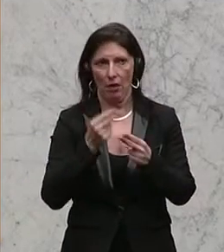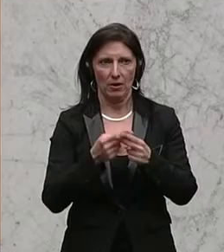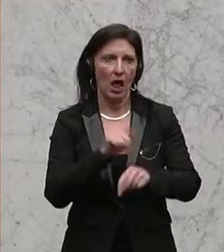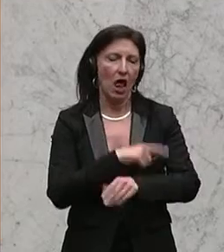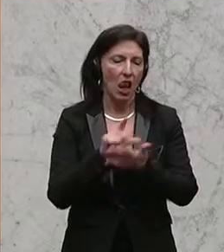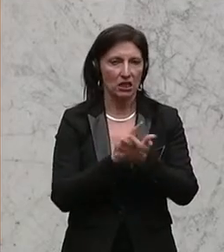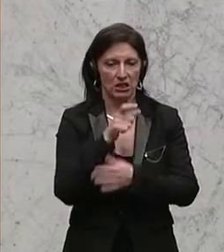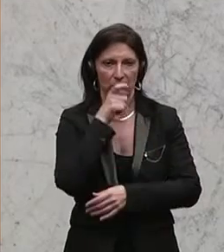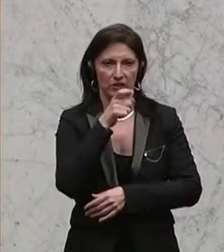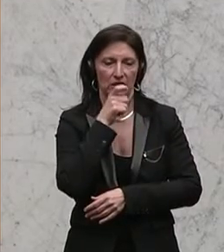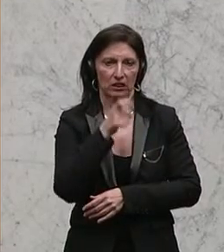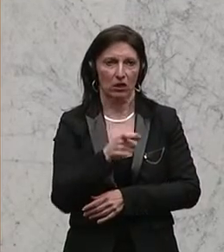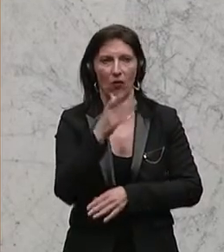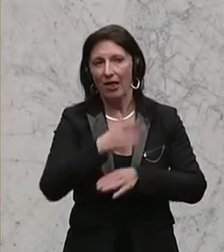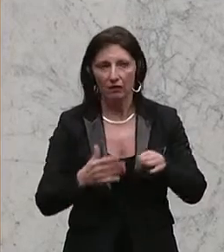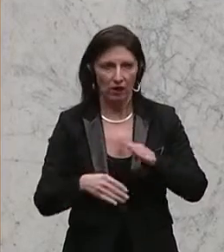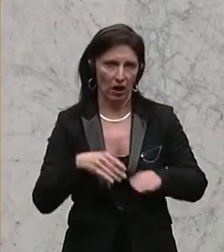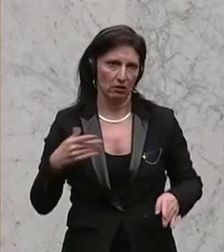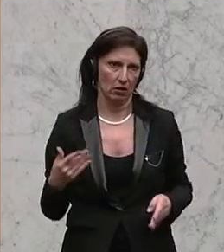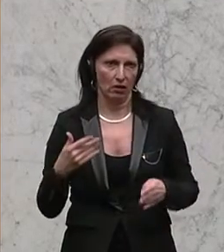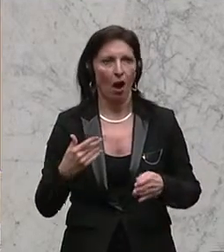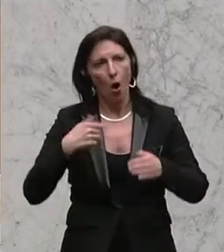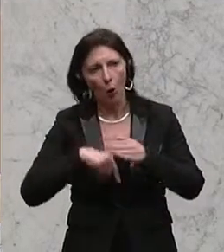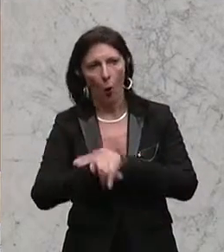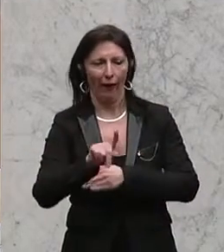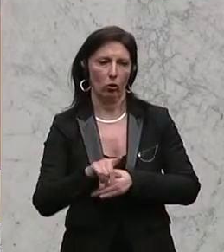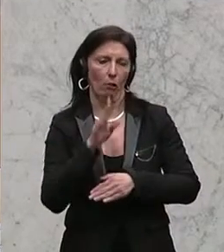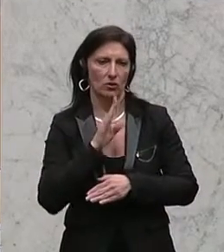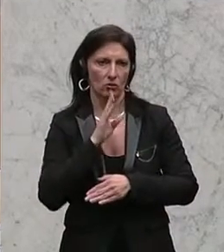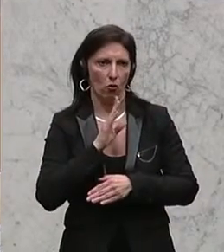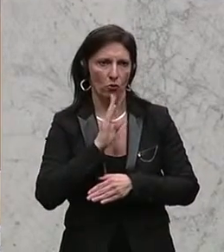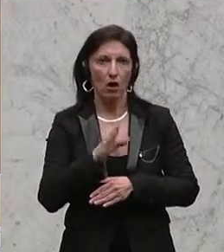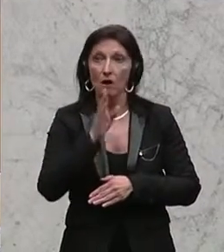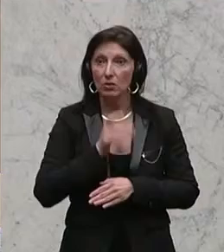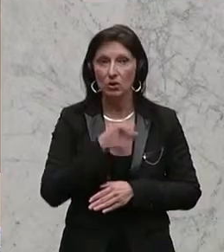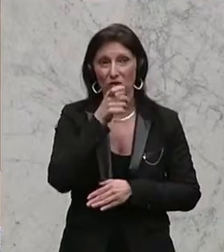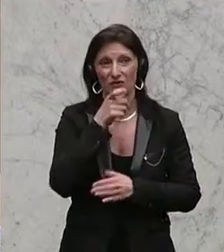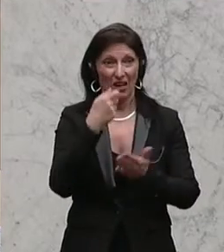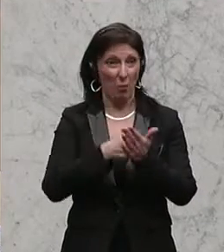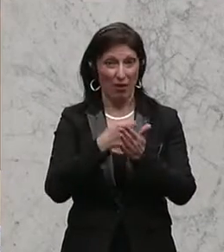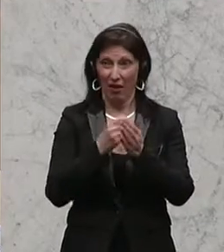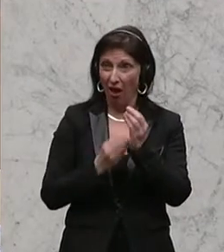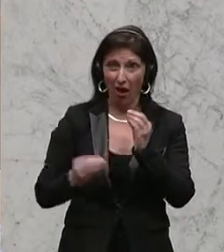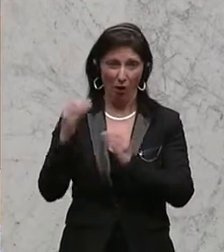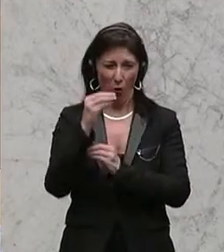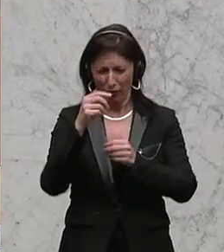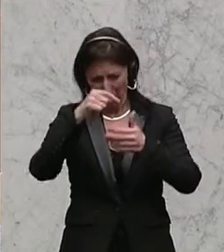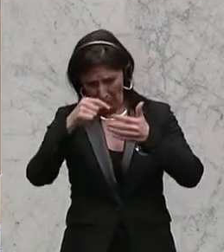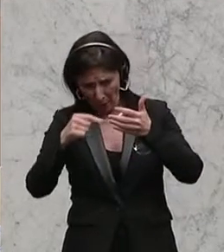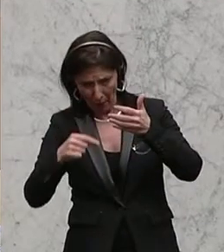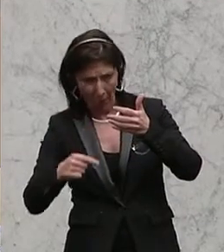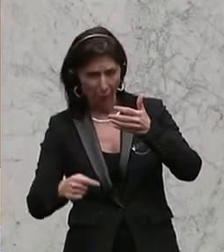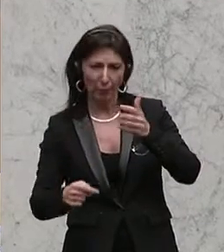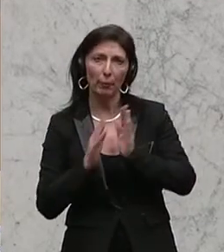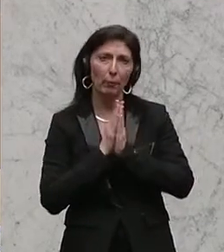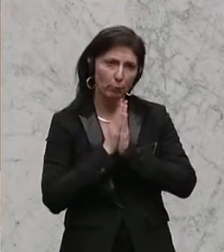Pensionsanpassungen, Langzeitversicherungen, Pensionen, Invalidität, Korridorpension, dann die Erhöhung der Pensionsversicherungsbeiträge etc., etc. Also ich